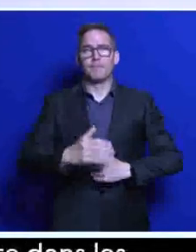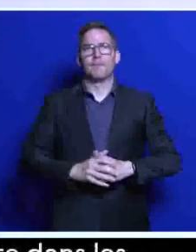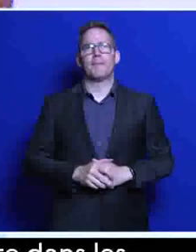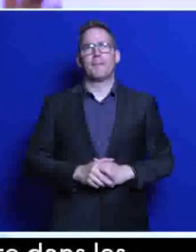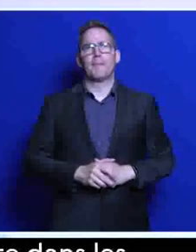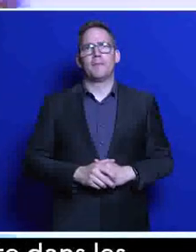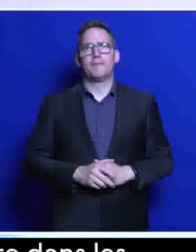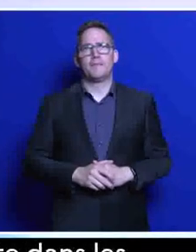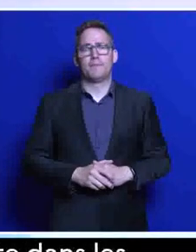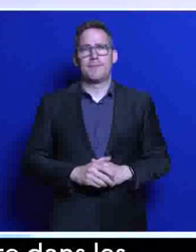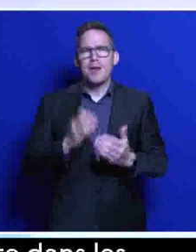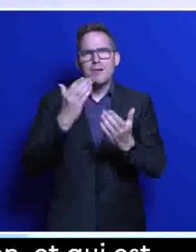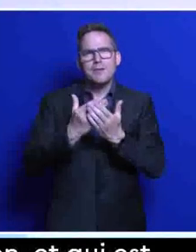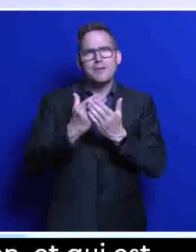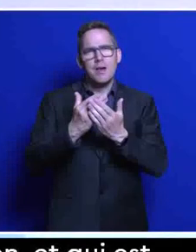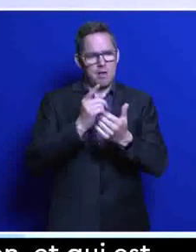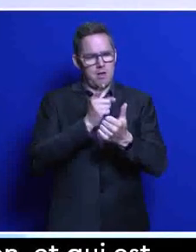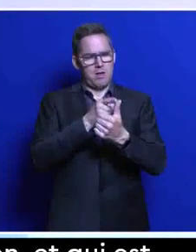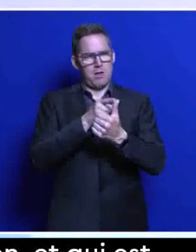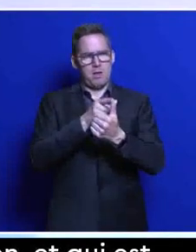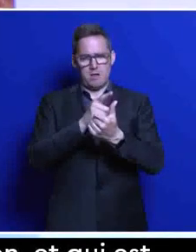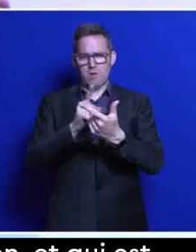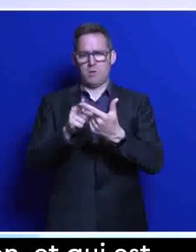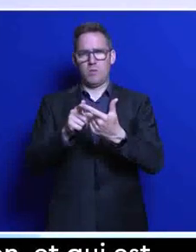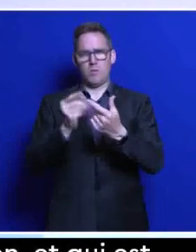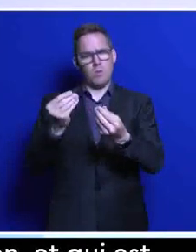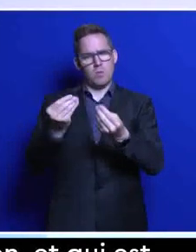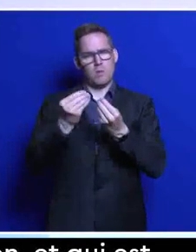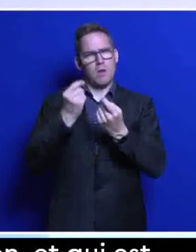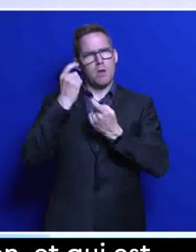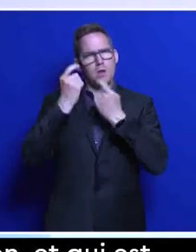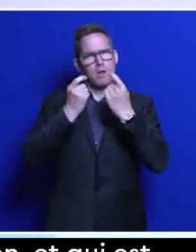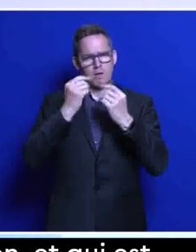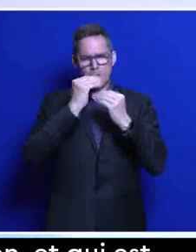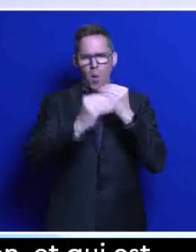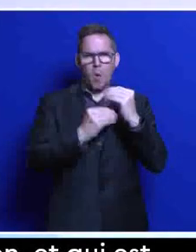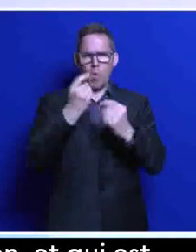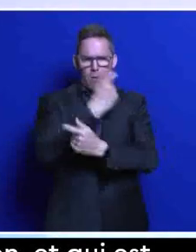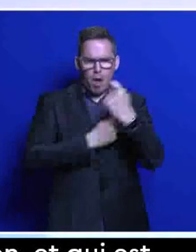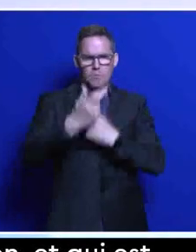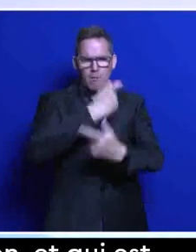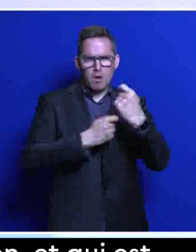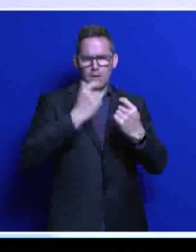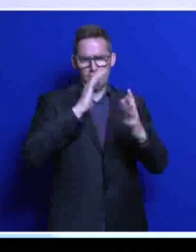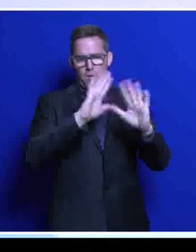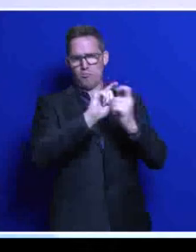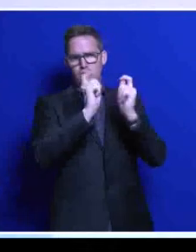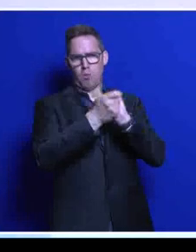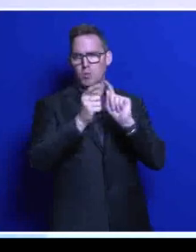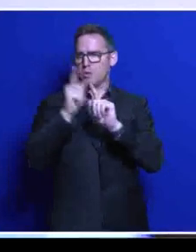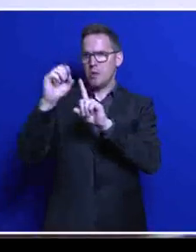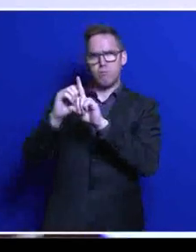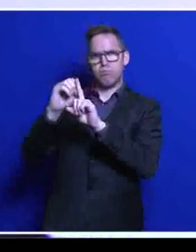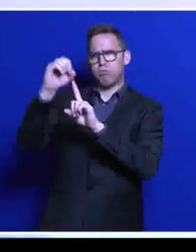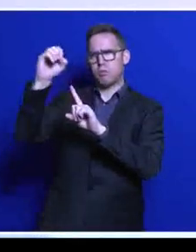Et c'est le croisement de ces deux grands changements, réorganisation de la mondialisation et accélération du réchauffement climatique, qui doit